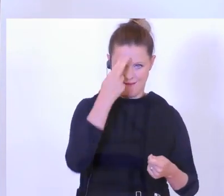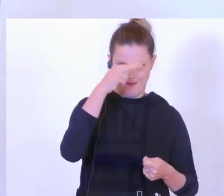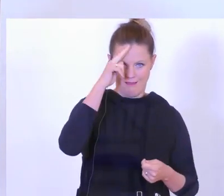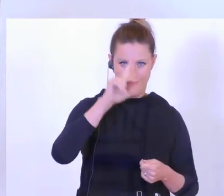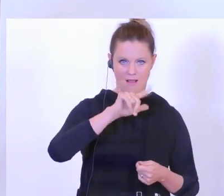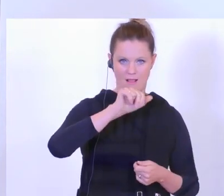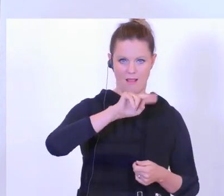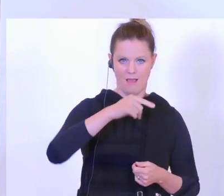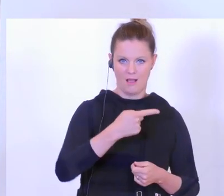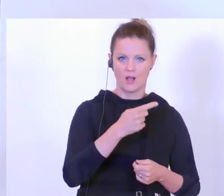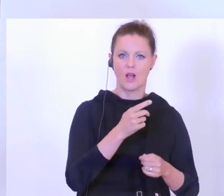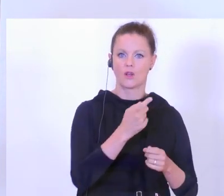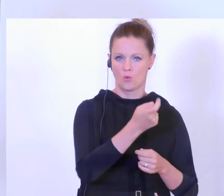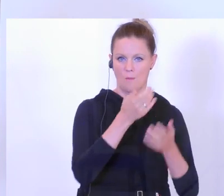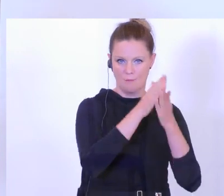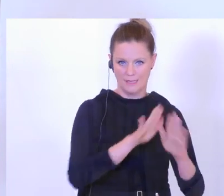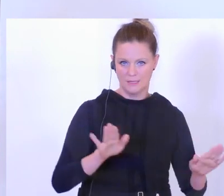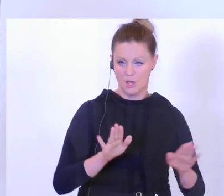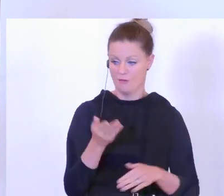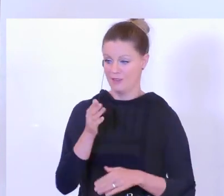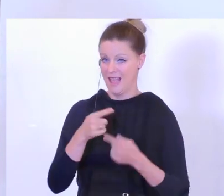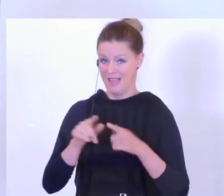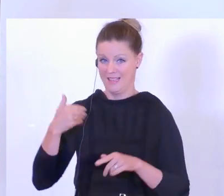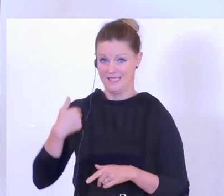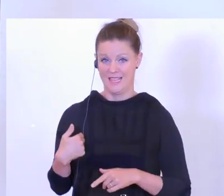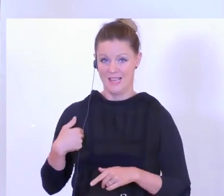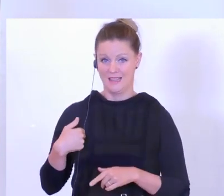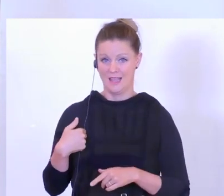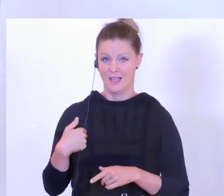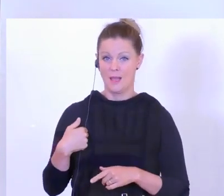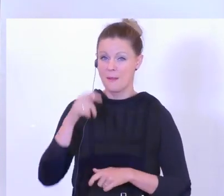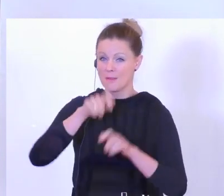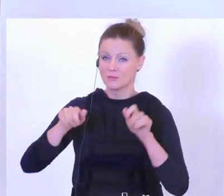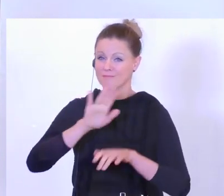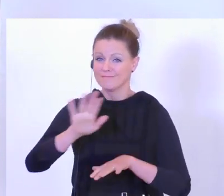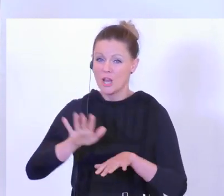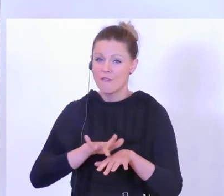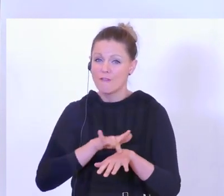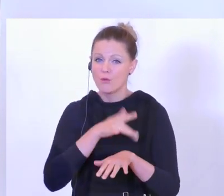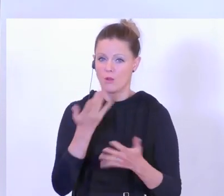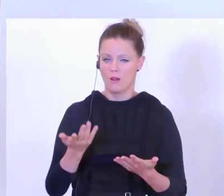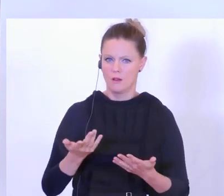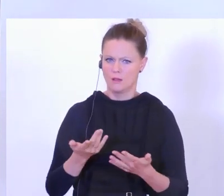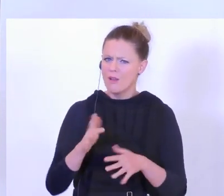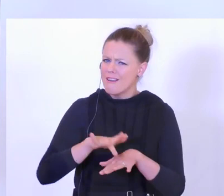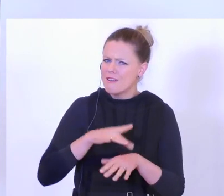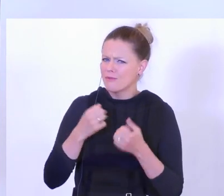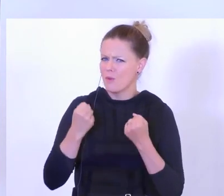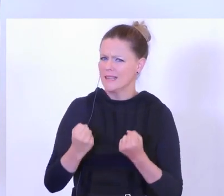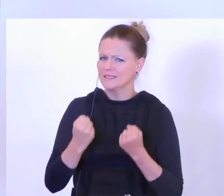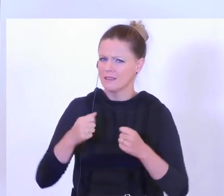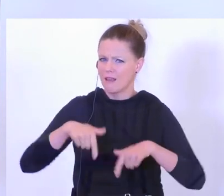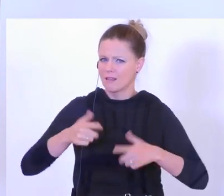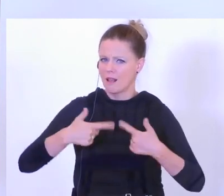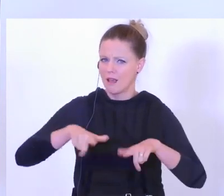vornehmen. Und auf der anderen Seite das Gefühl, das die Menschen haben. Fühlen sie sich sicher in